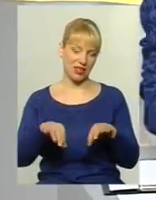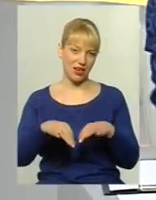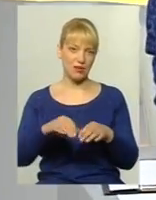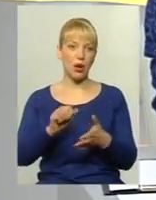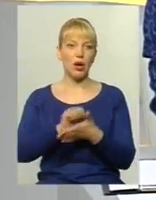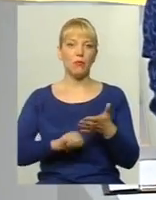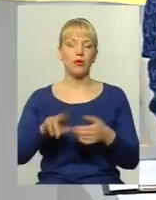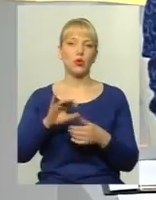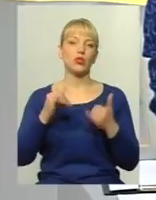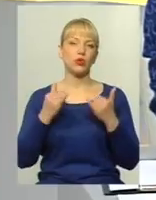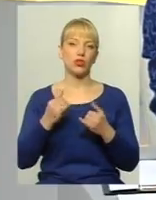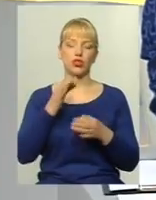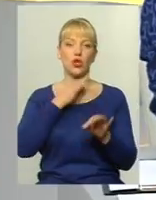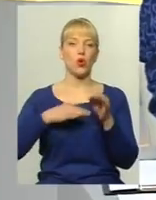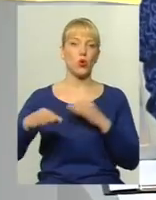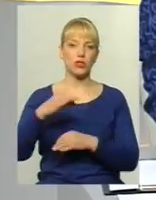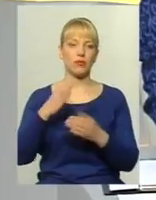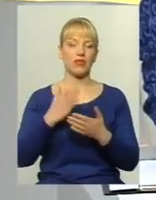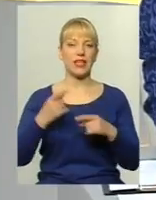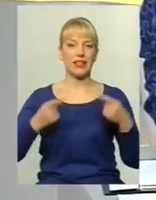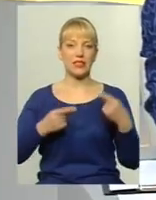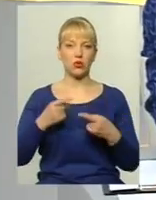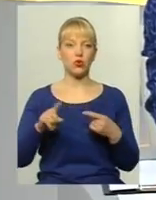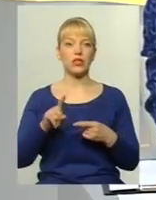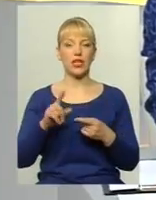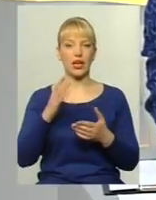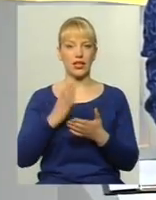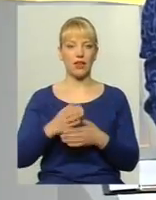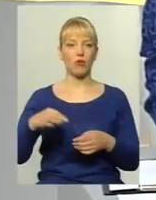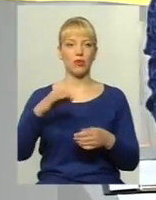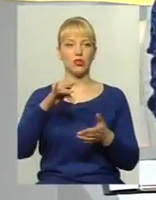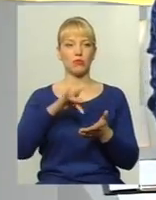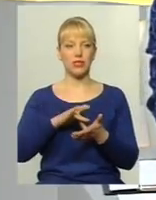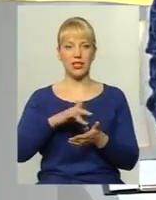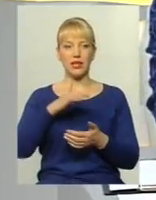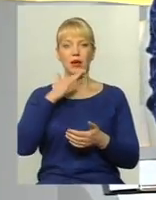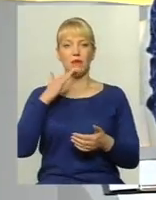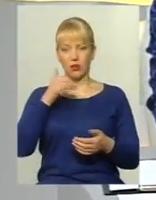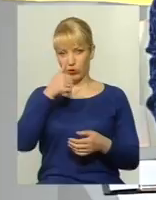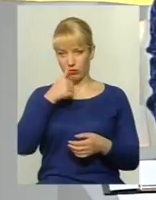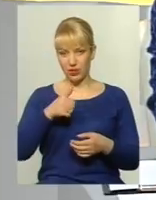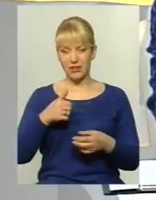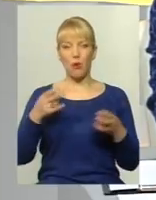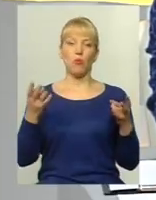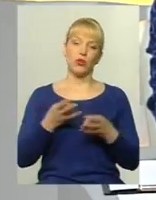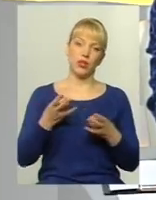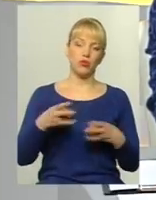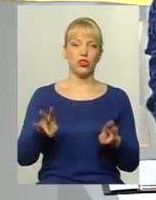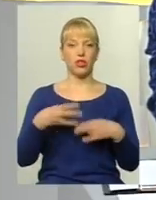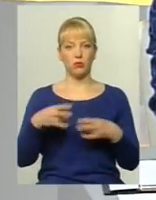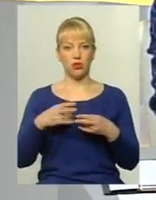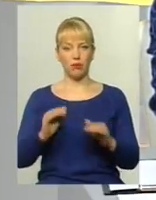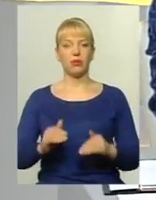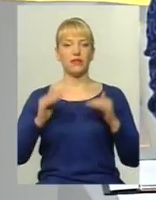сьогоднішньої розмови є дискусія, яка точиться в обласному центрі вже не перший місяць, потрібно чи ні підвищувати